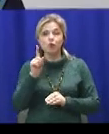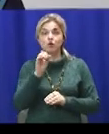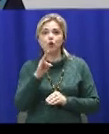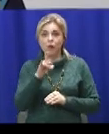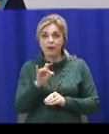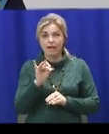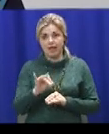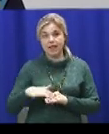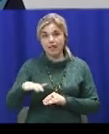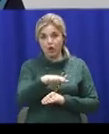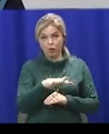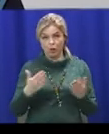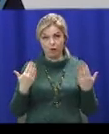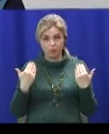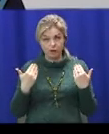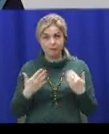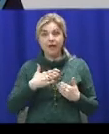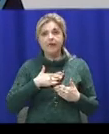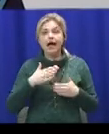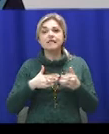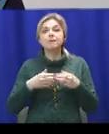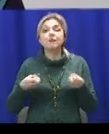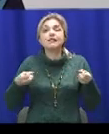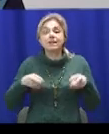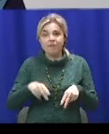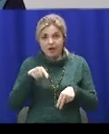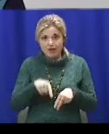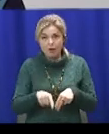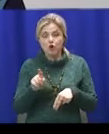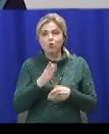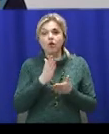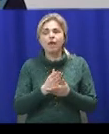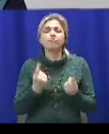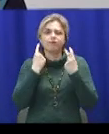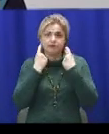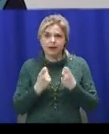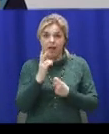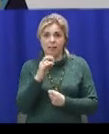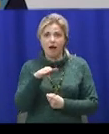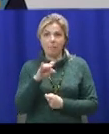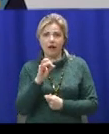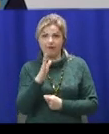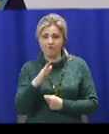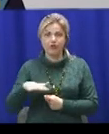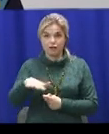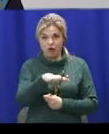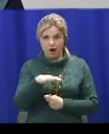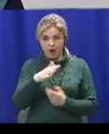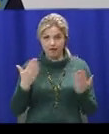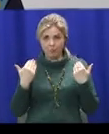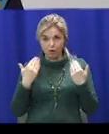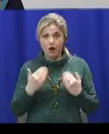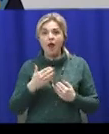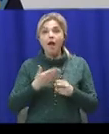«У нас же специфіка району заключається в тому, що у нас є шикарна набережна на Намиві. Ми ввели переговори з інвесторами, але, к сожалению, економічні